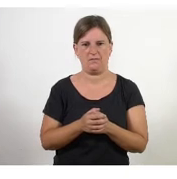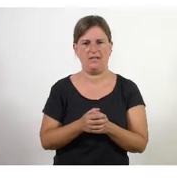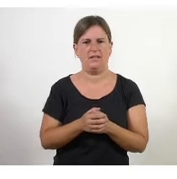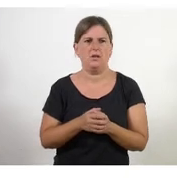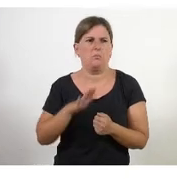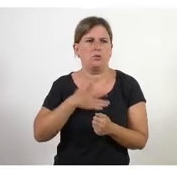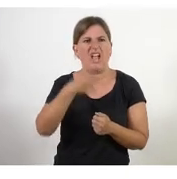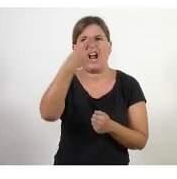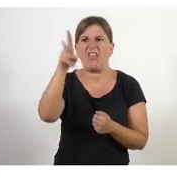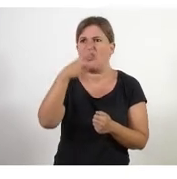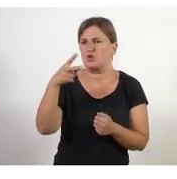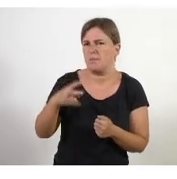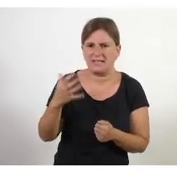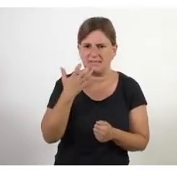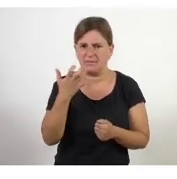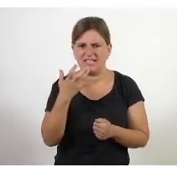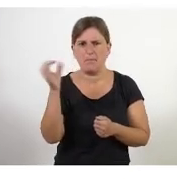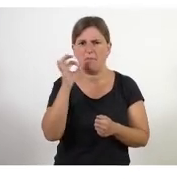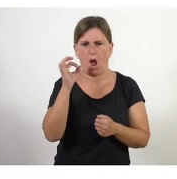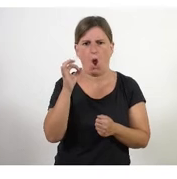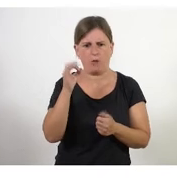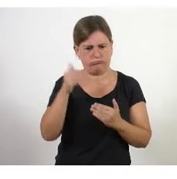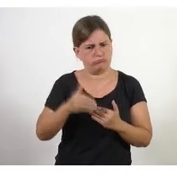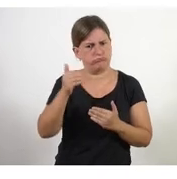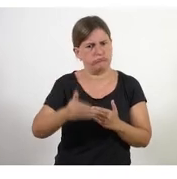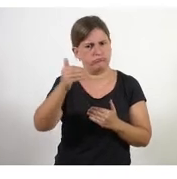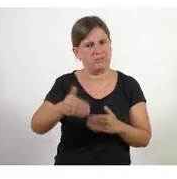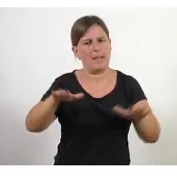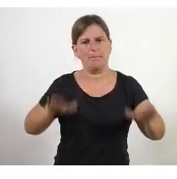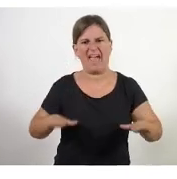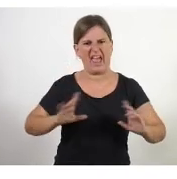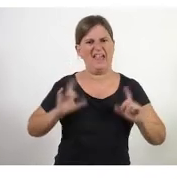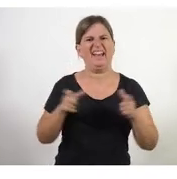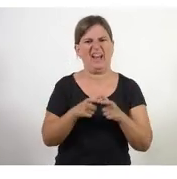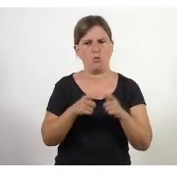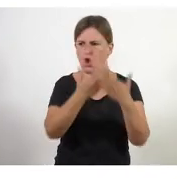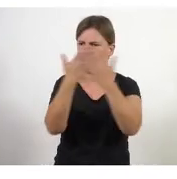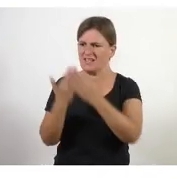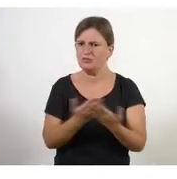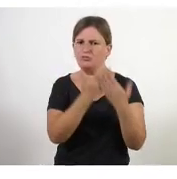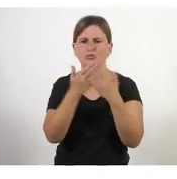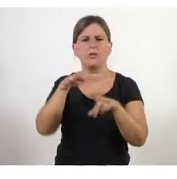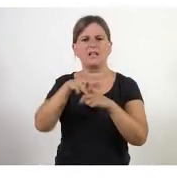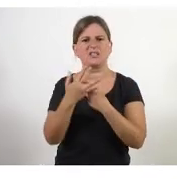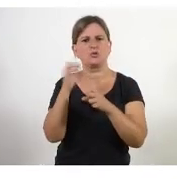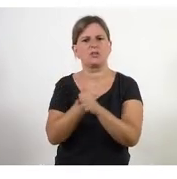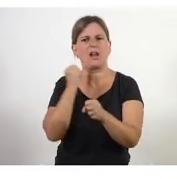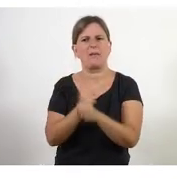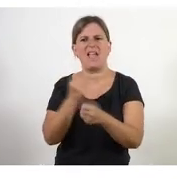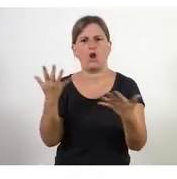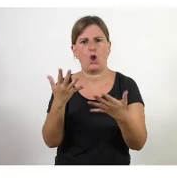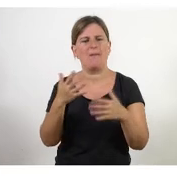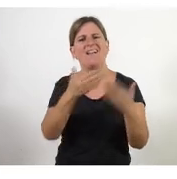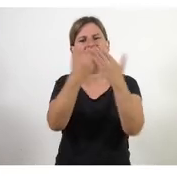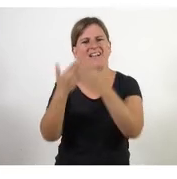i fem petites reunions per analitzar com estem treballant no per analitzar els